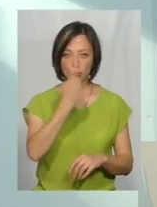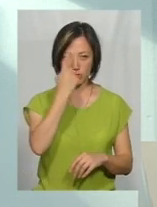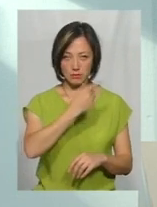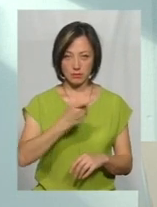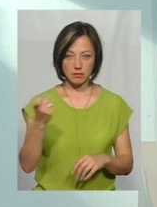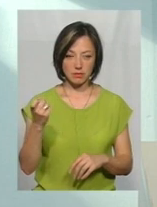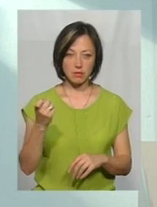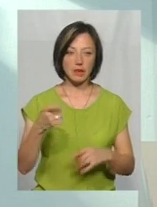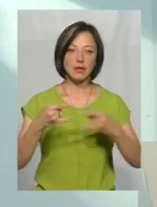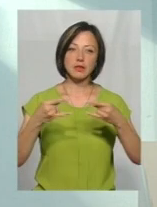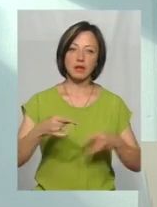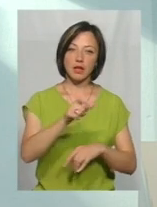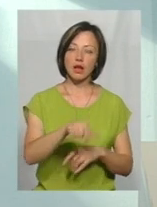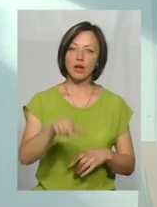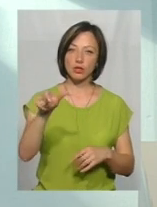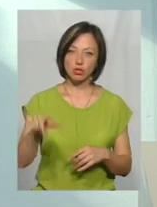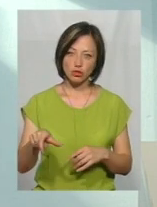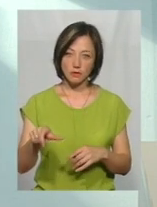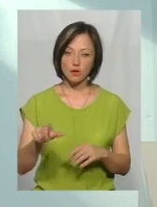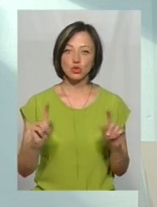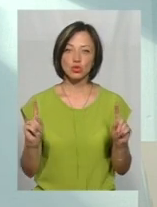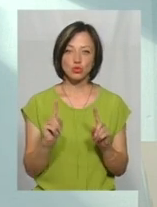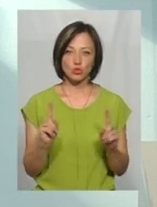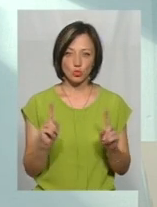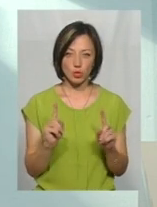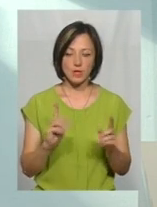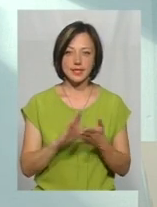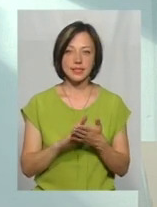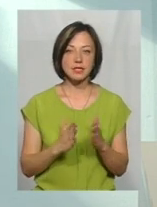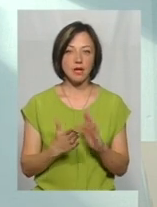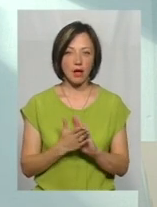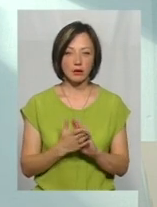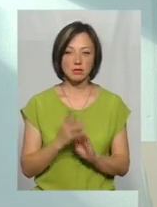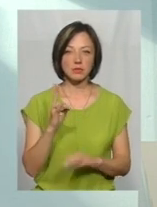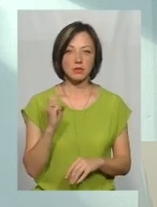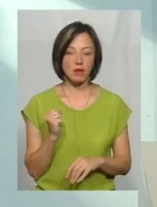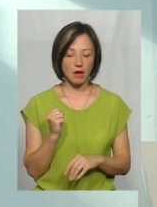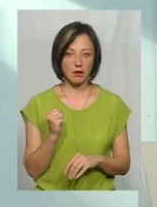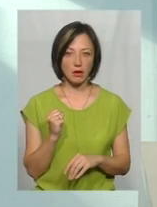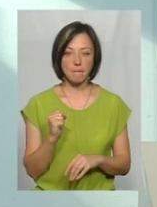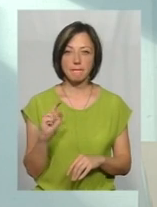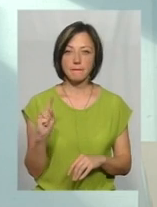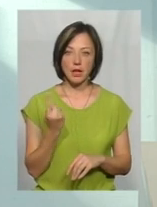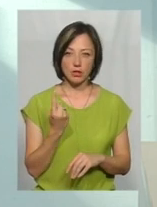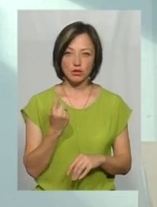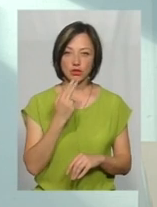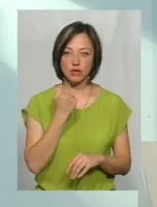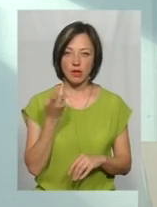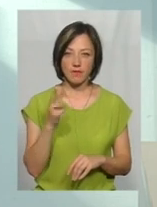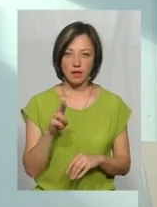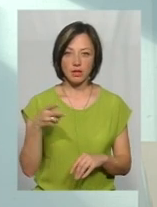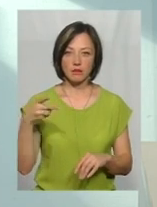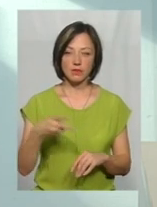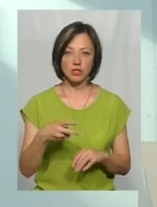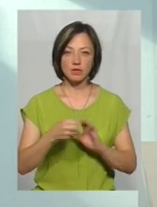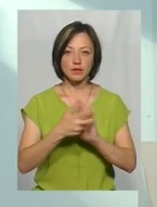до відома телеглядачів, що станом на 1 червня 2018